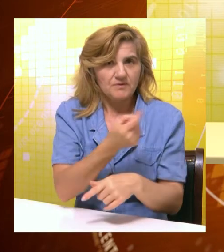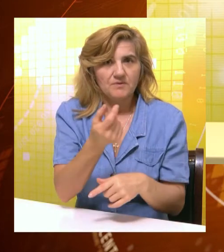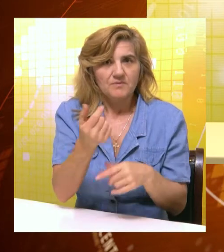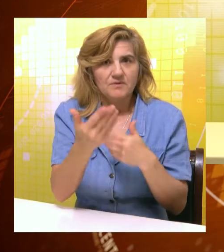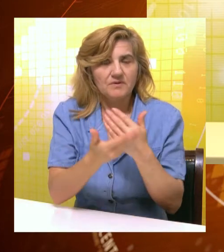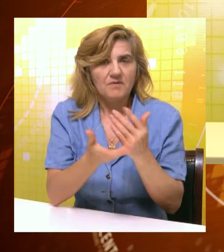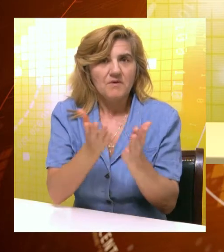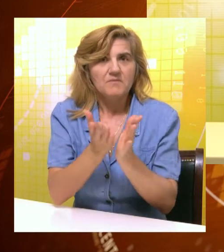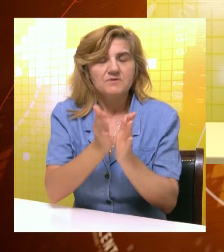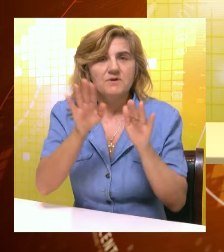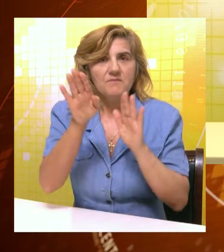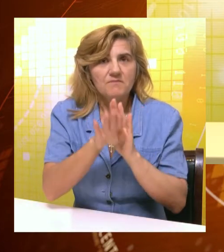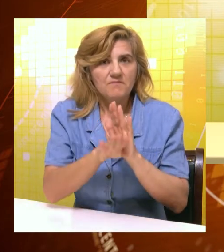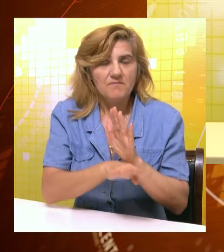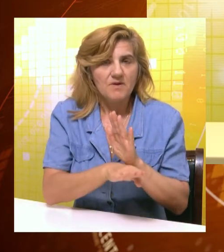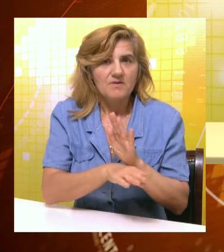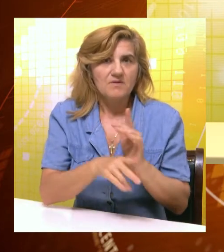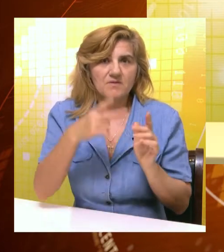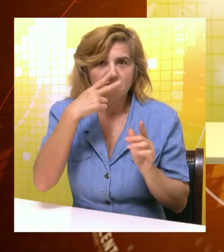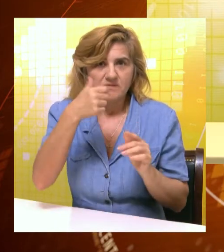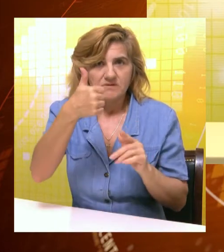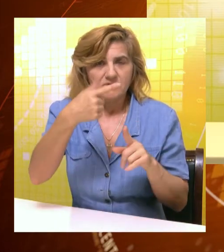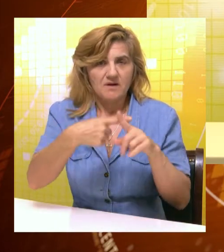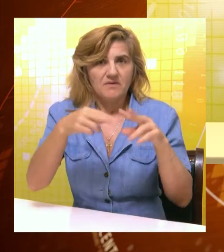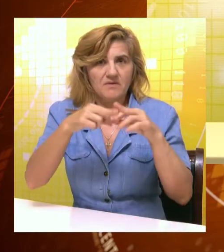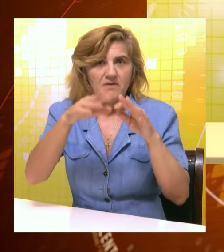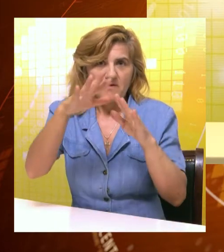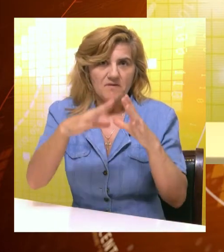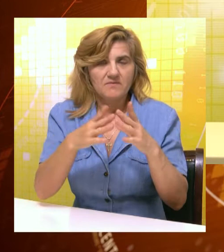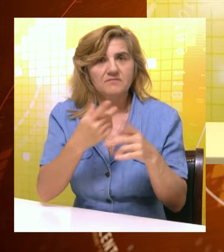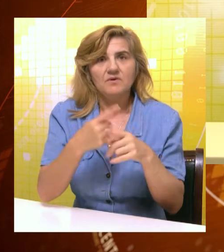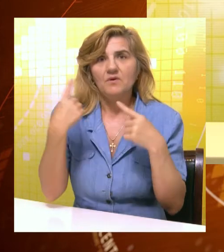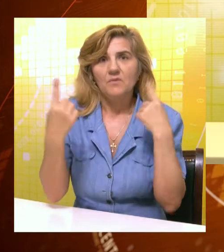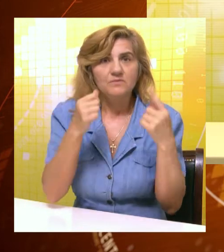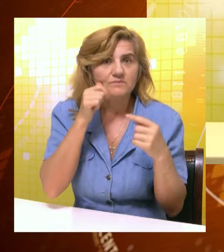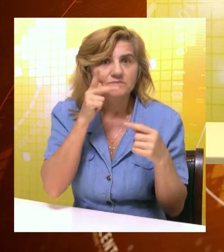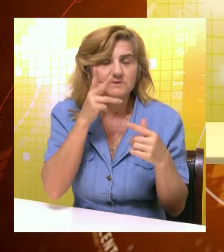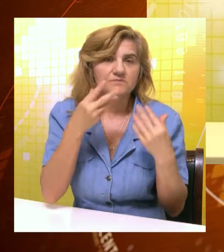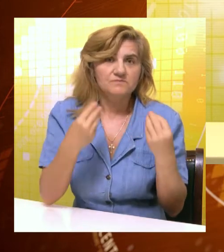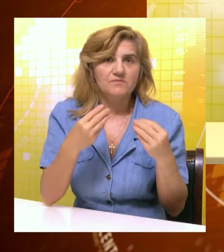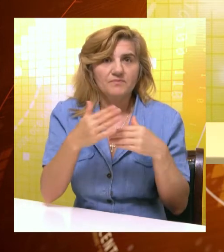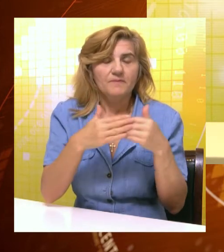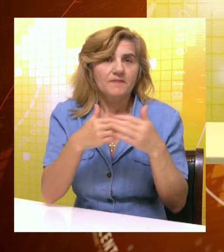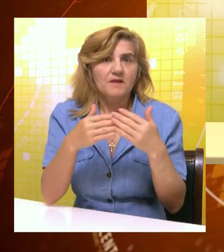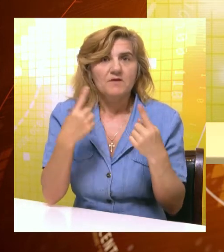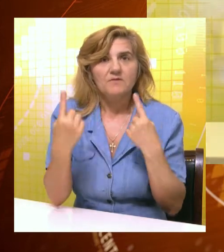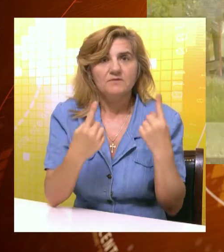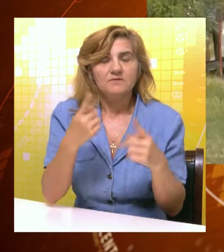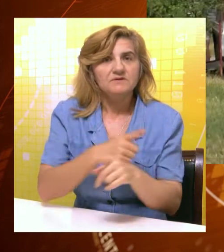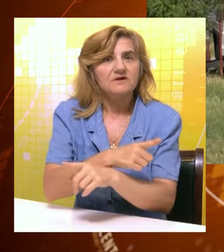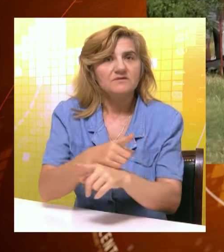pšenice biti manji čak i do 5 tona po hektaru, ukoliko u narednom periodu vremenski uslovi budu zadovoljavajući.